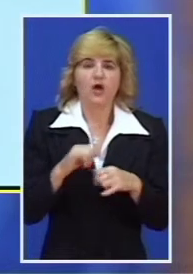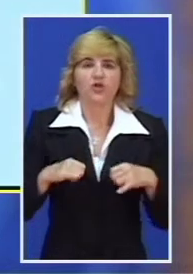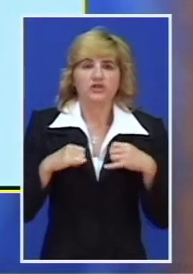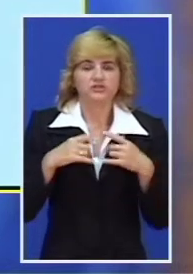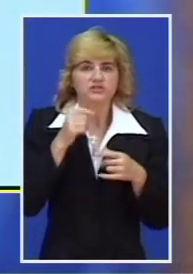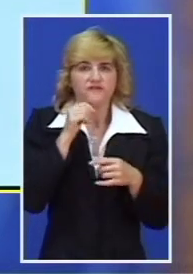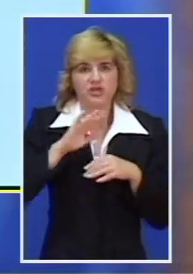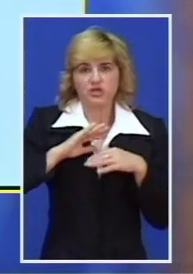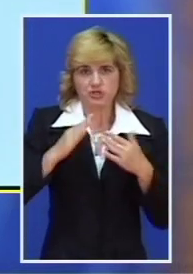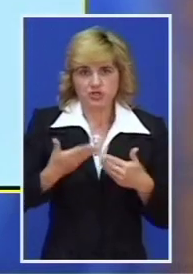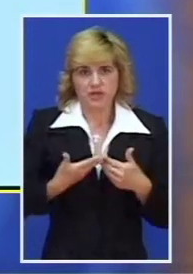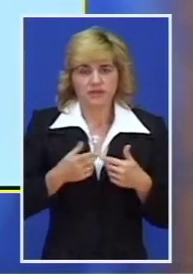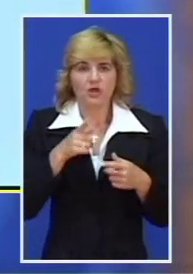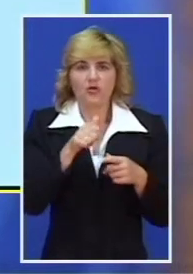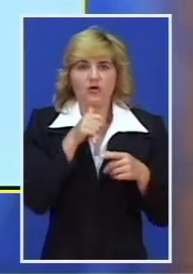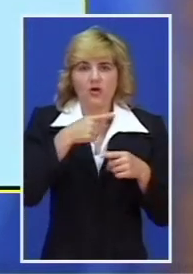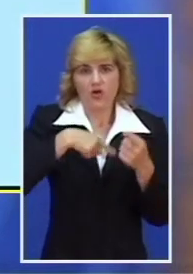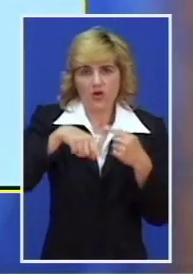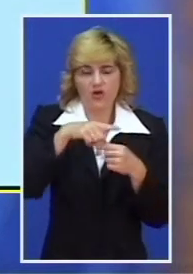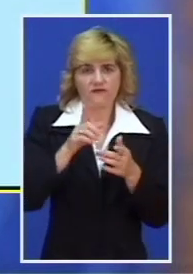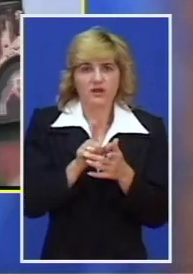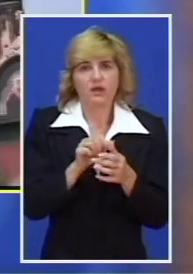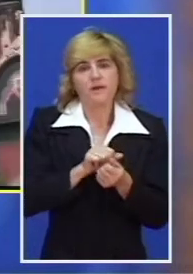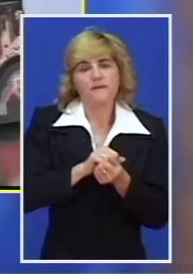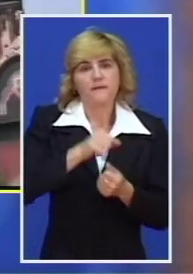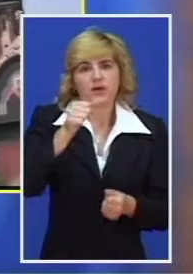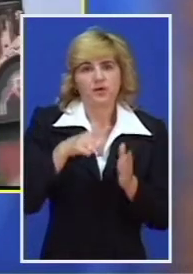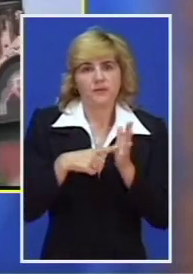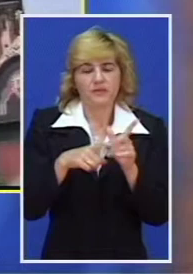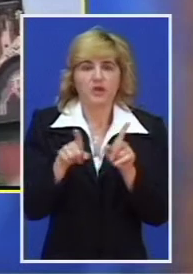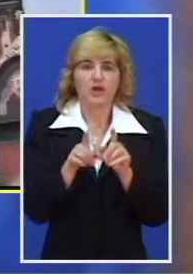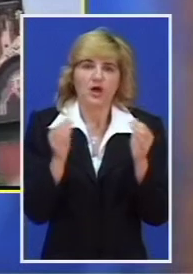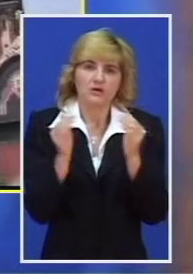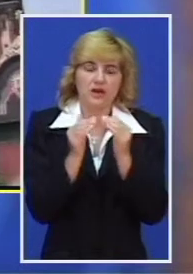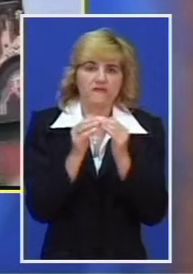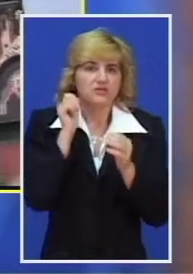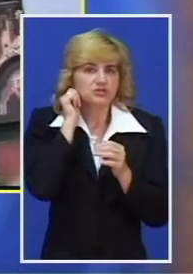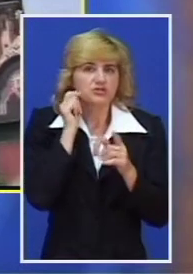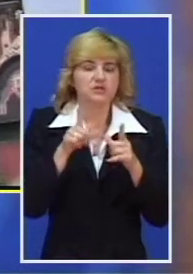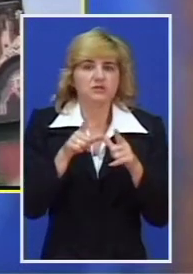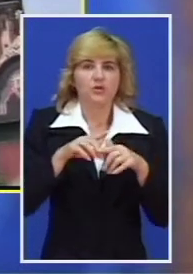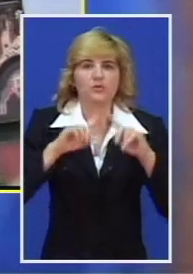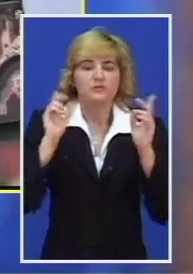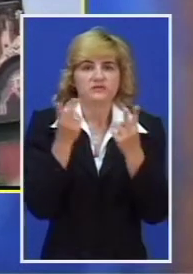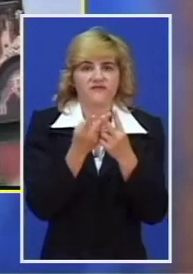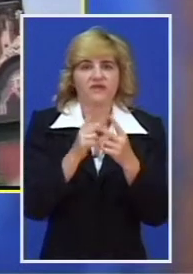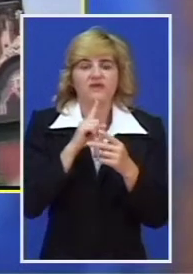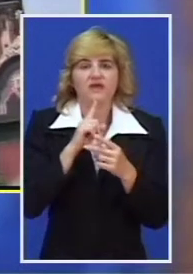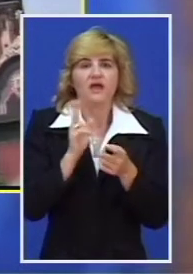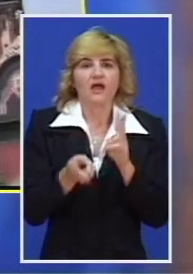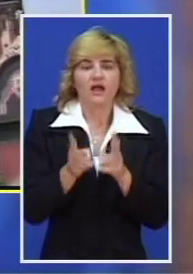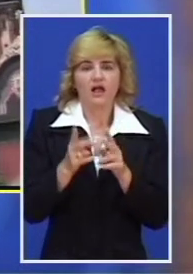i žene. U okviru radionice bit će predstavljen projekat o rodnoj ravnopravnosti, ravnopravnosti žena u medijima i sprovođenje